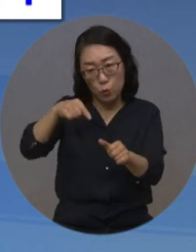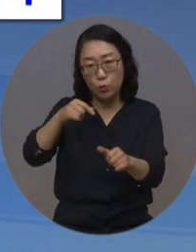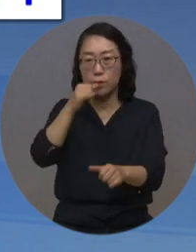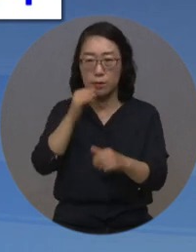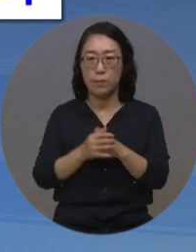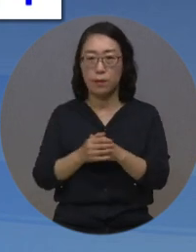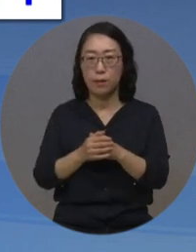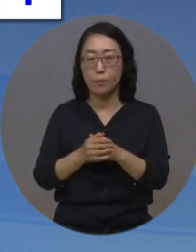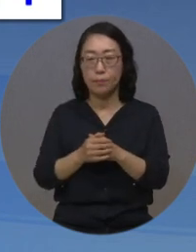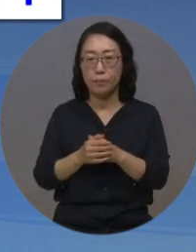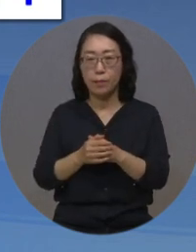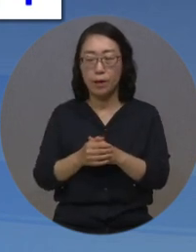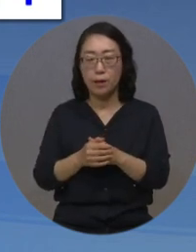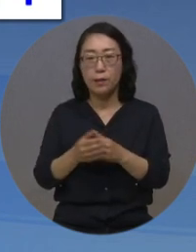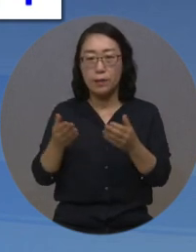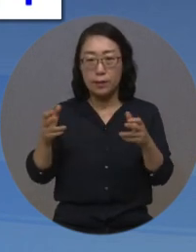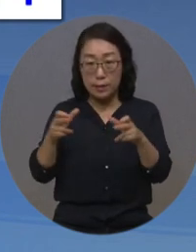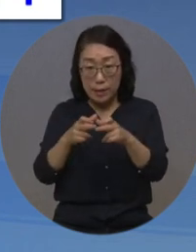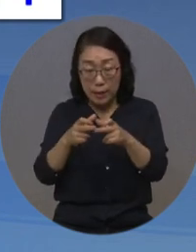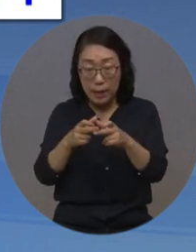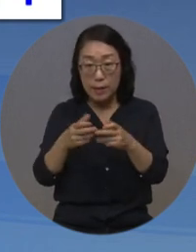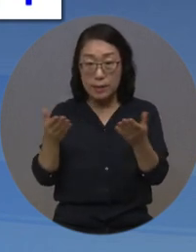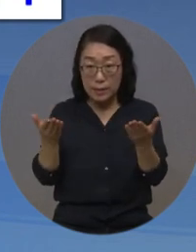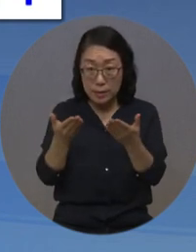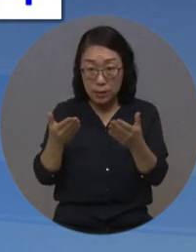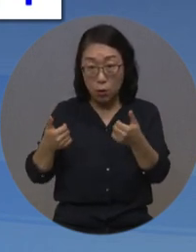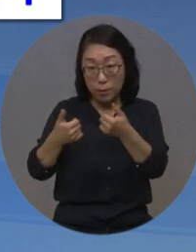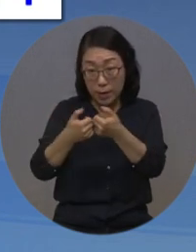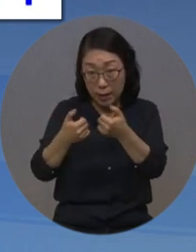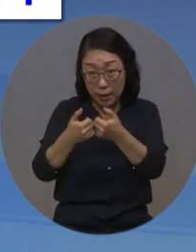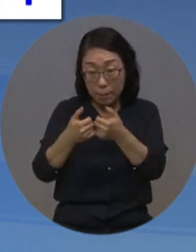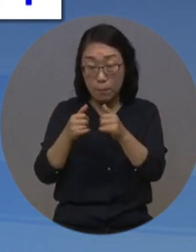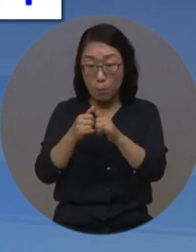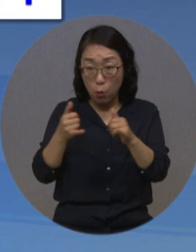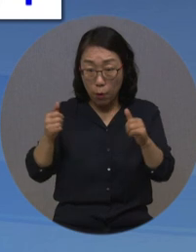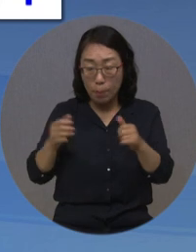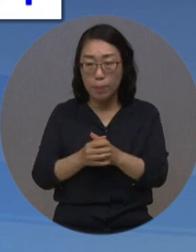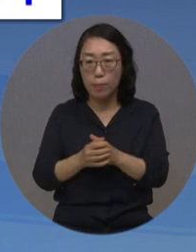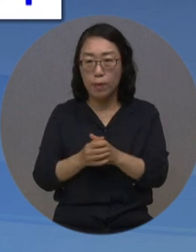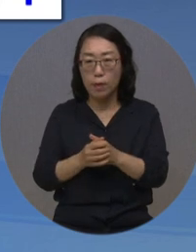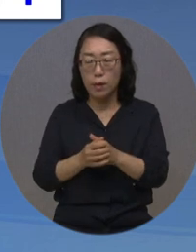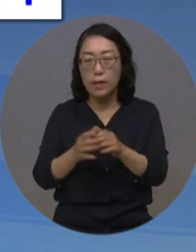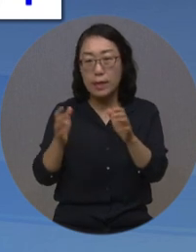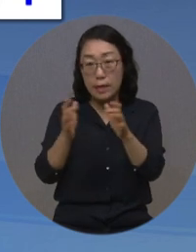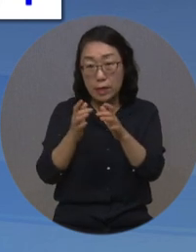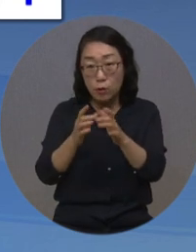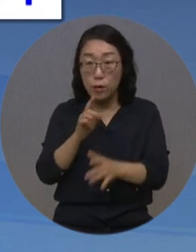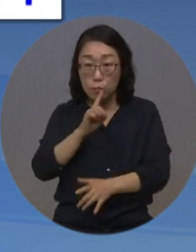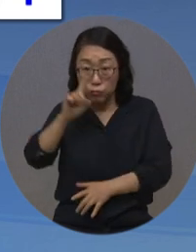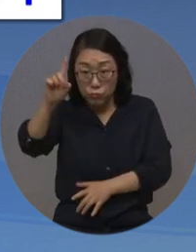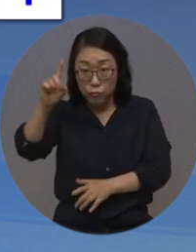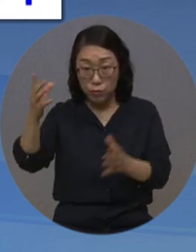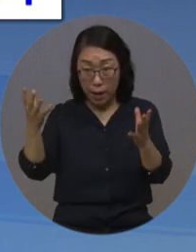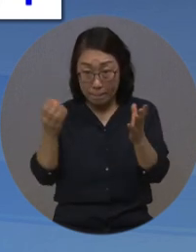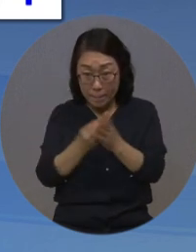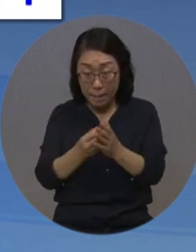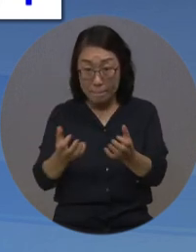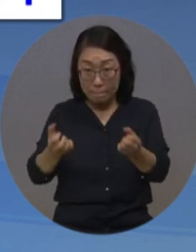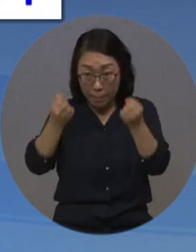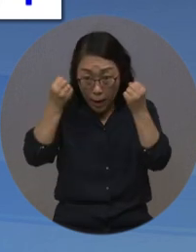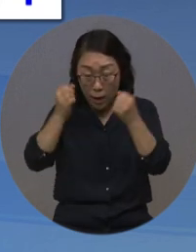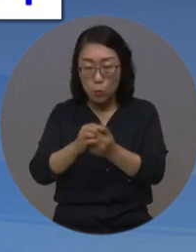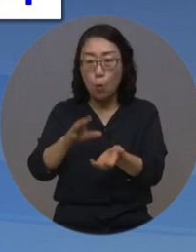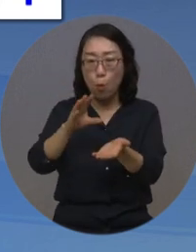장애인 직업생활상담원 자격은 고용 개발원의 사이버 연수원을 통해 교육을 수료한 후 지정된